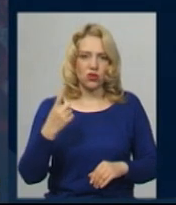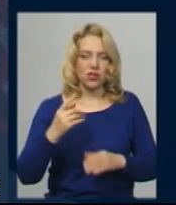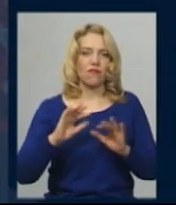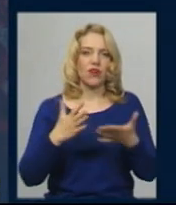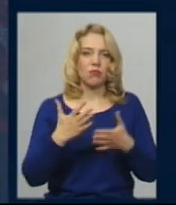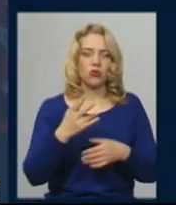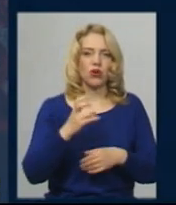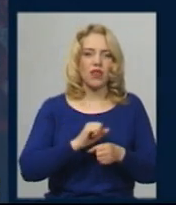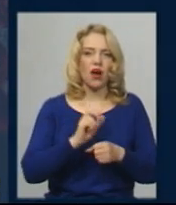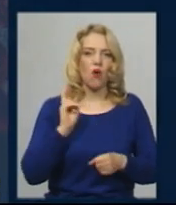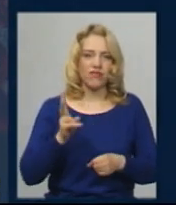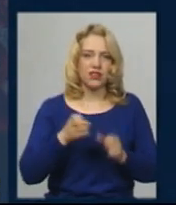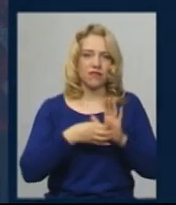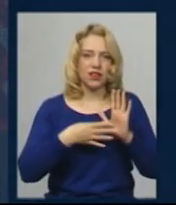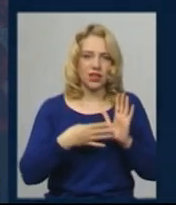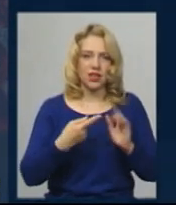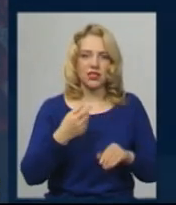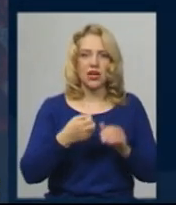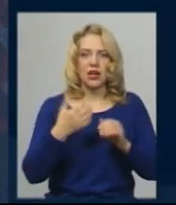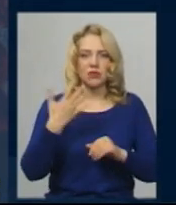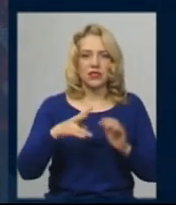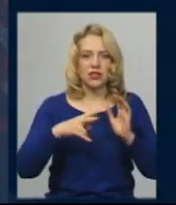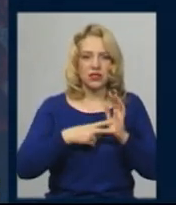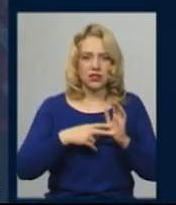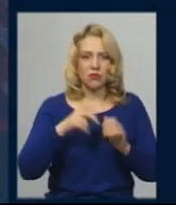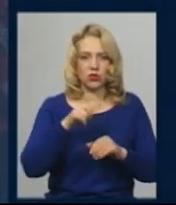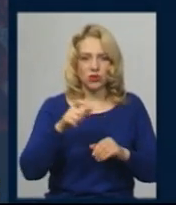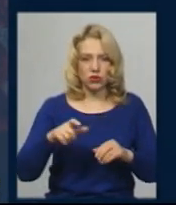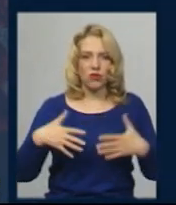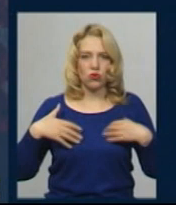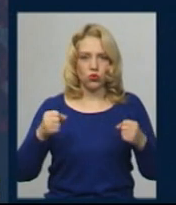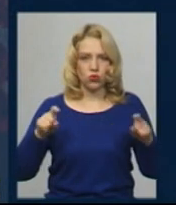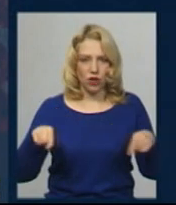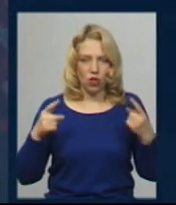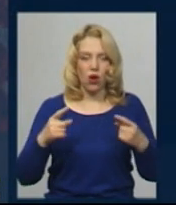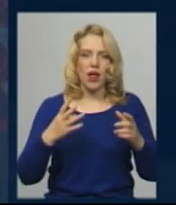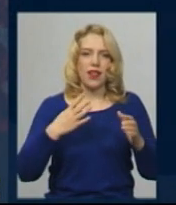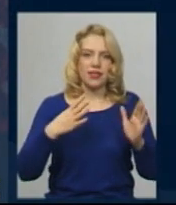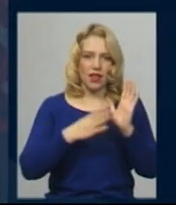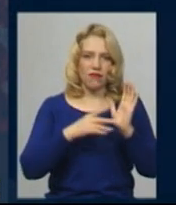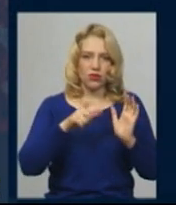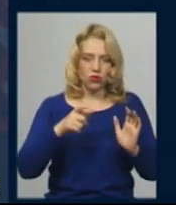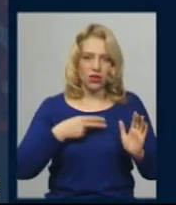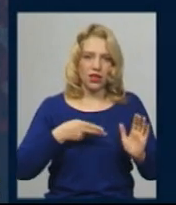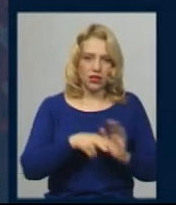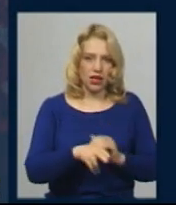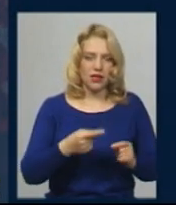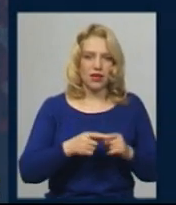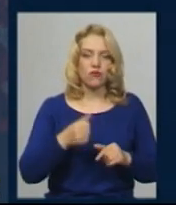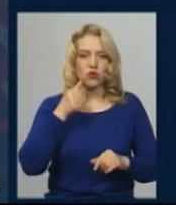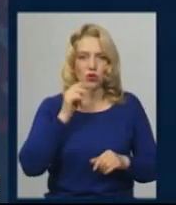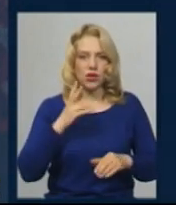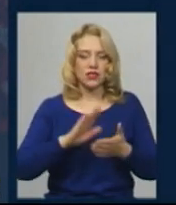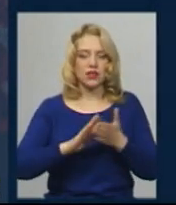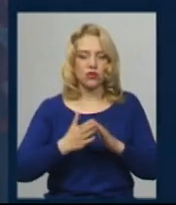-19. З них 57 осіб одужало та маємо 9 летальних випадків. Нагадаємо, вчора станом на цю годину на